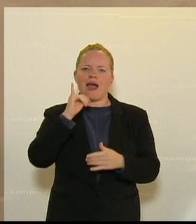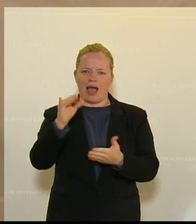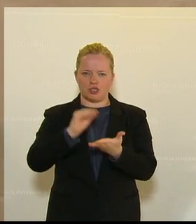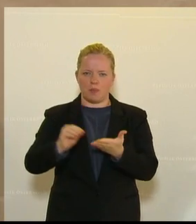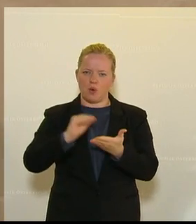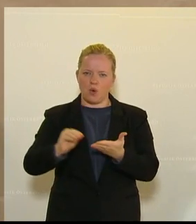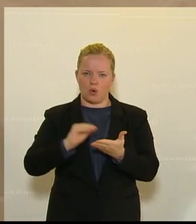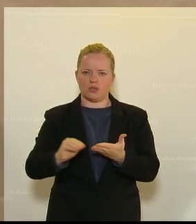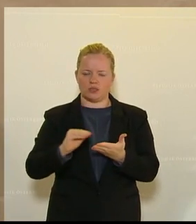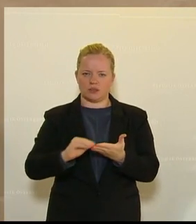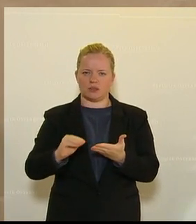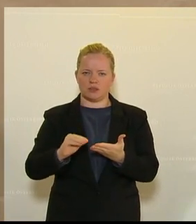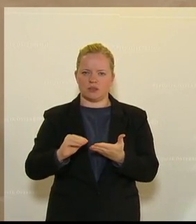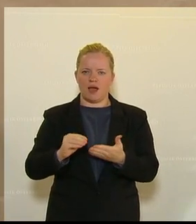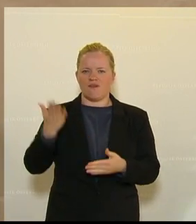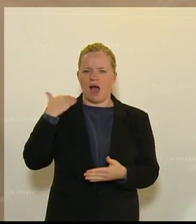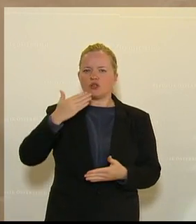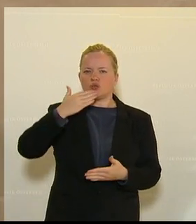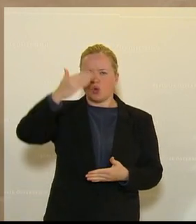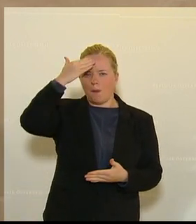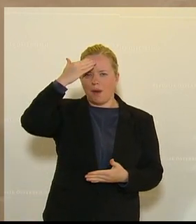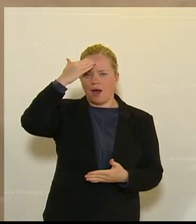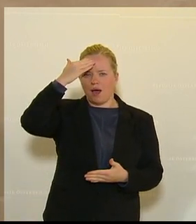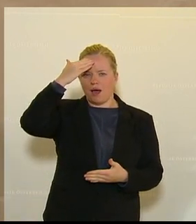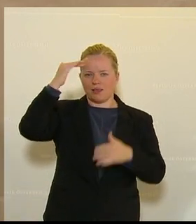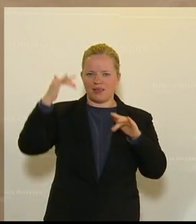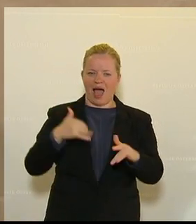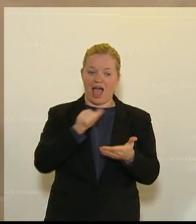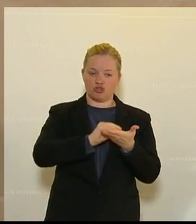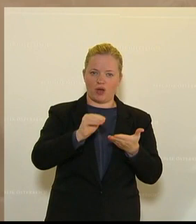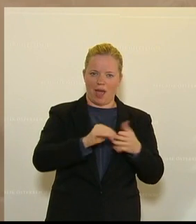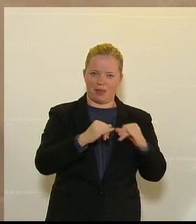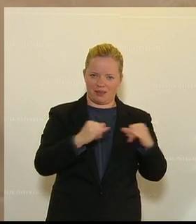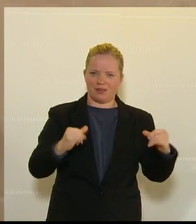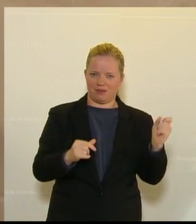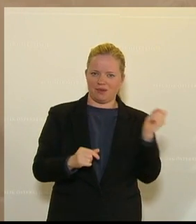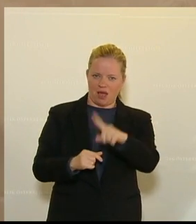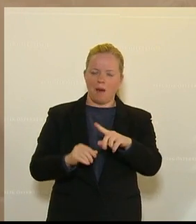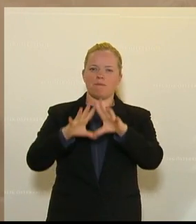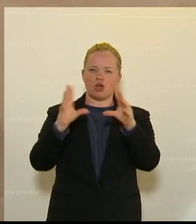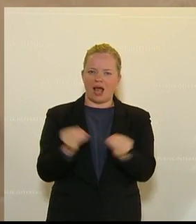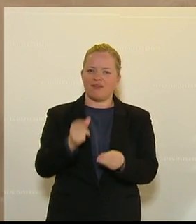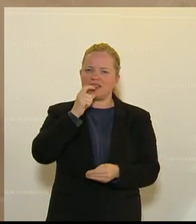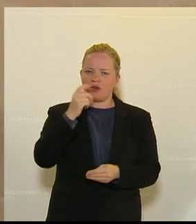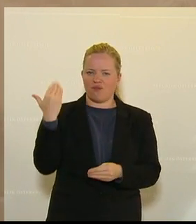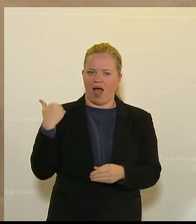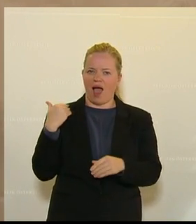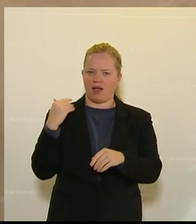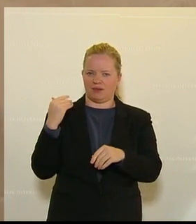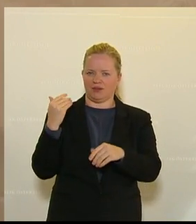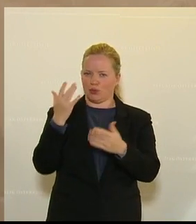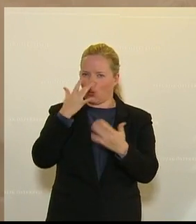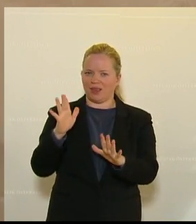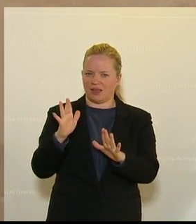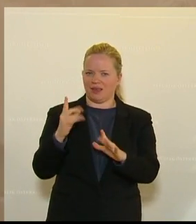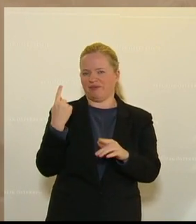denen im Sommer bei Einschreiben die Pauschalversicherung gekündigt wurde. Mit 1.